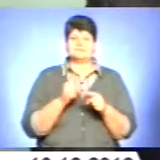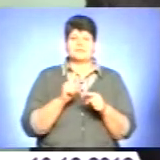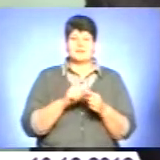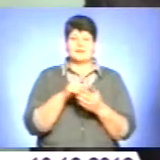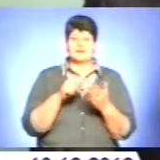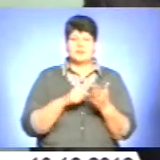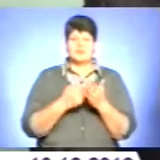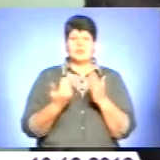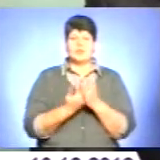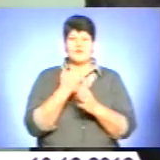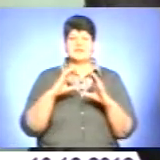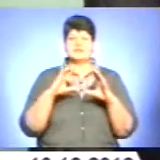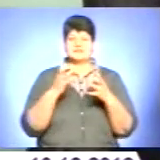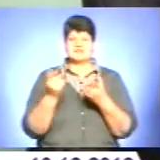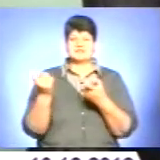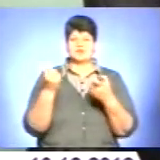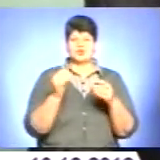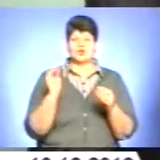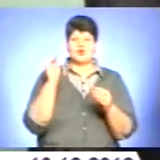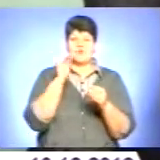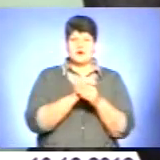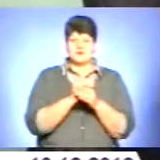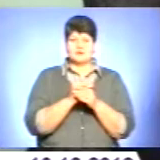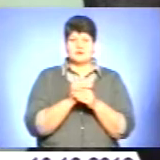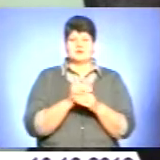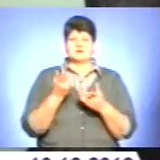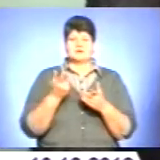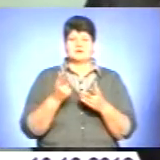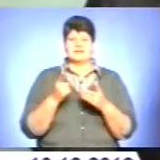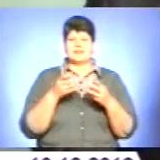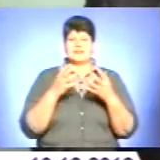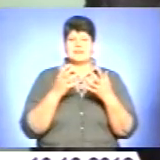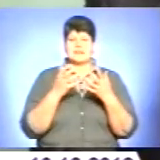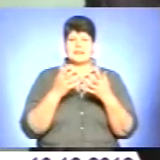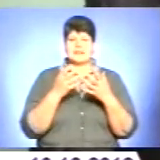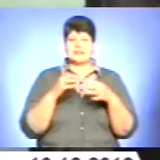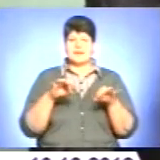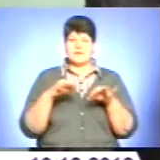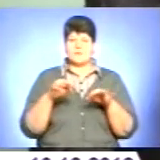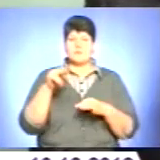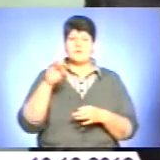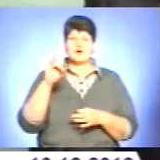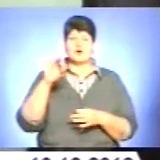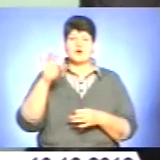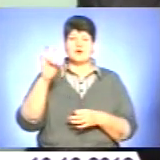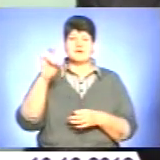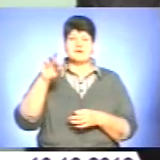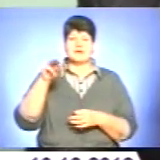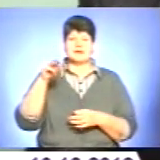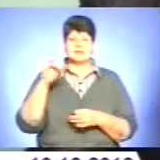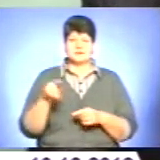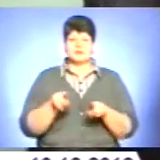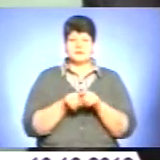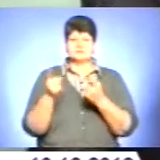по Новому світу залучили додаткову техніку суб'єктів господарювання. Наприклад, в Пронятині залучили також додаткову